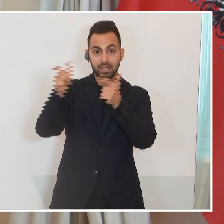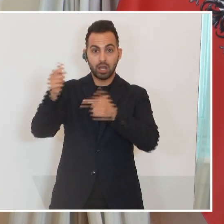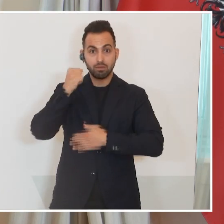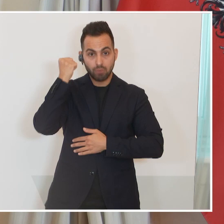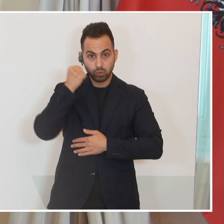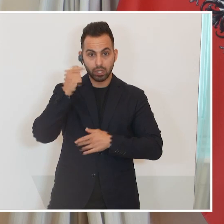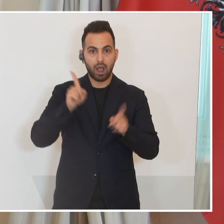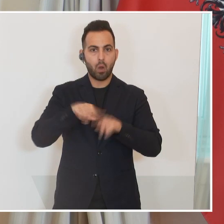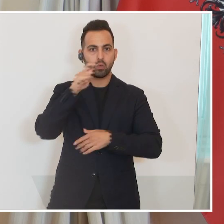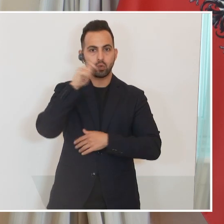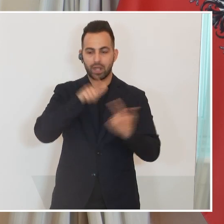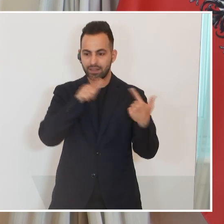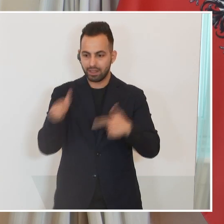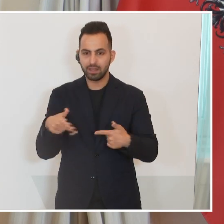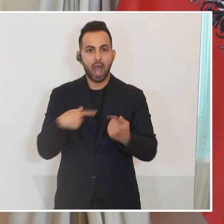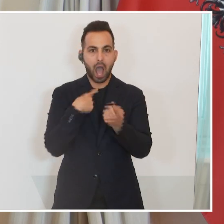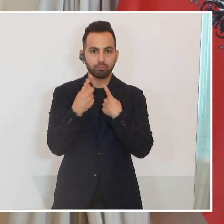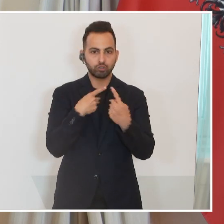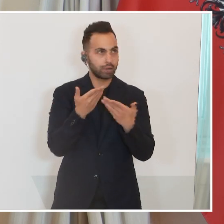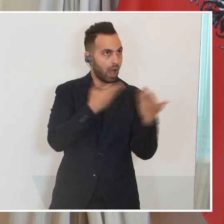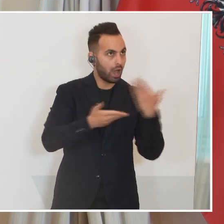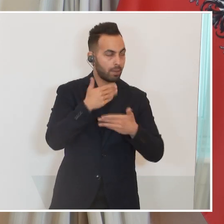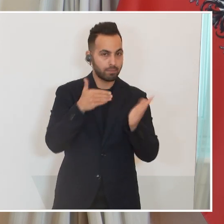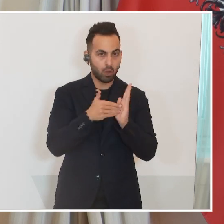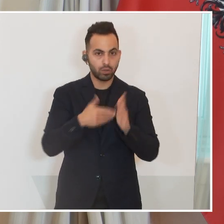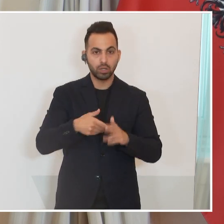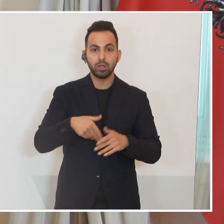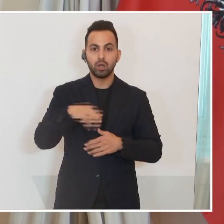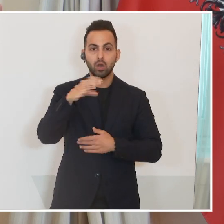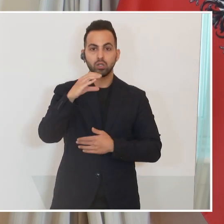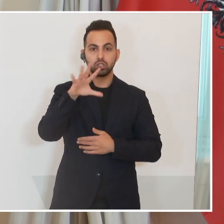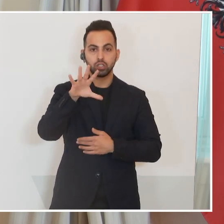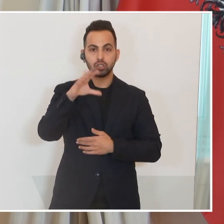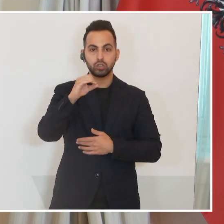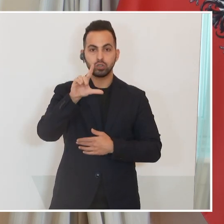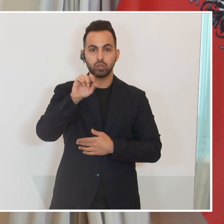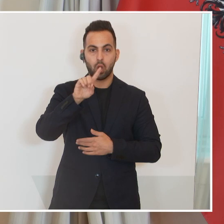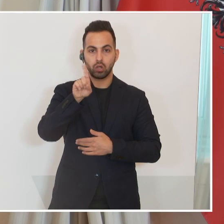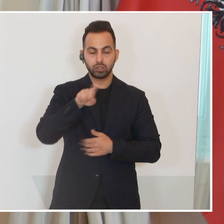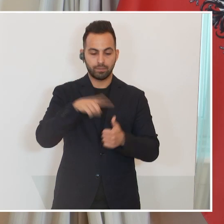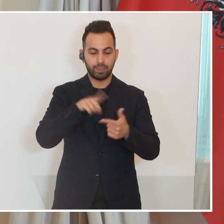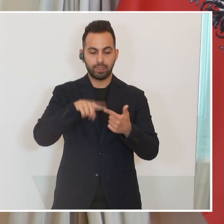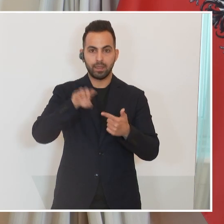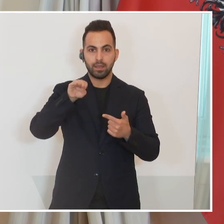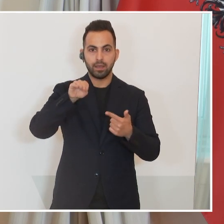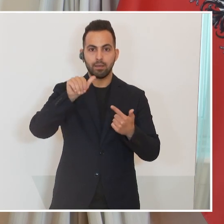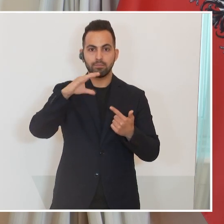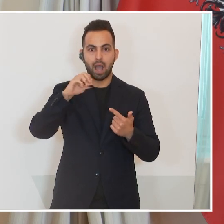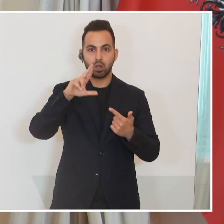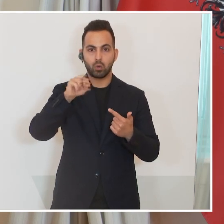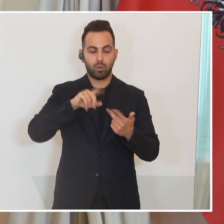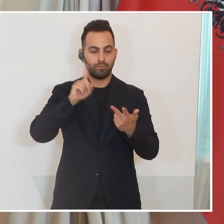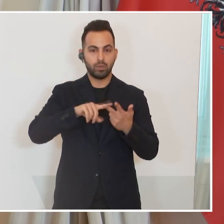auch in die Ukraine, war die Absprache notwendig. Olaf Scholz, Präsident Macron, der Präsident bzw. der Premierminister von Luxemburg,